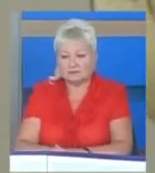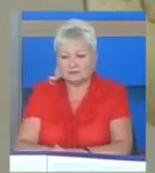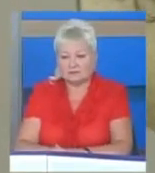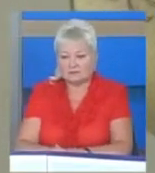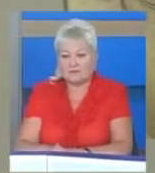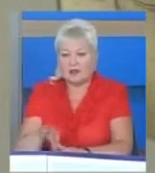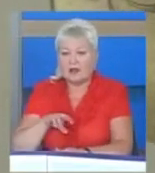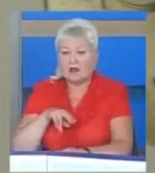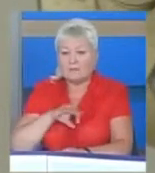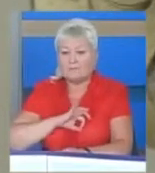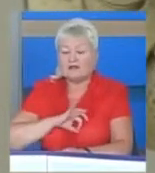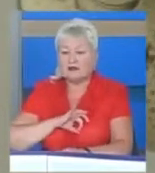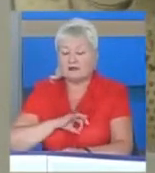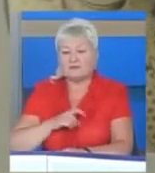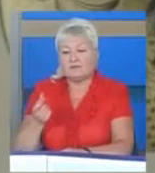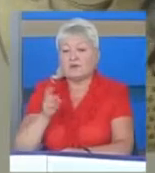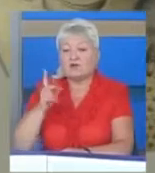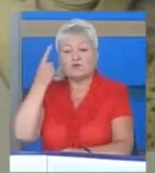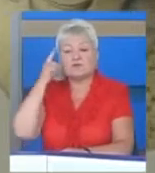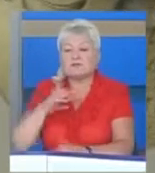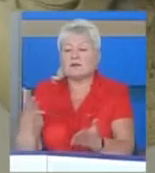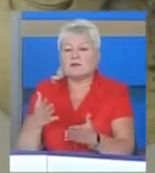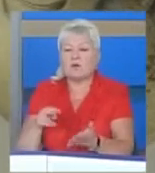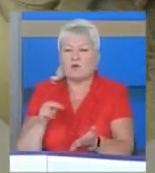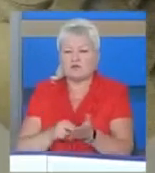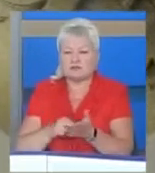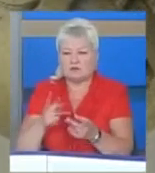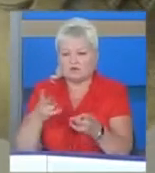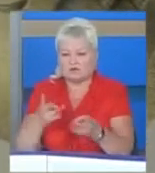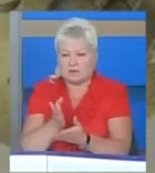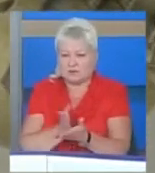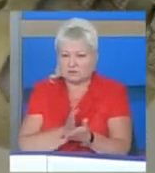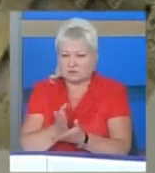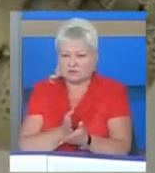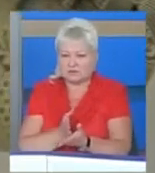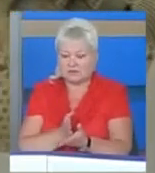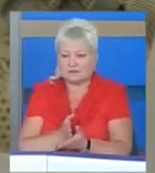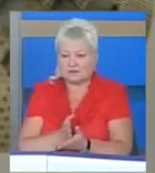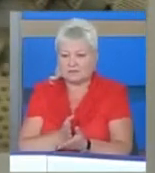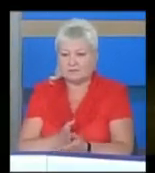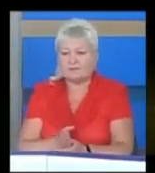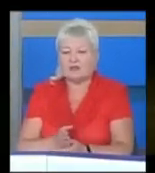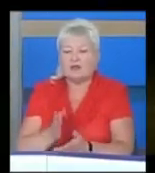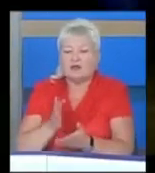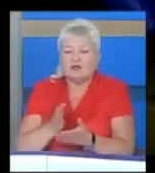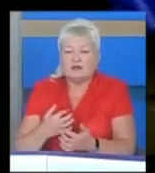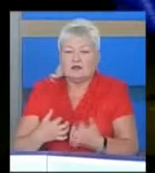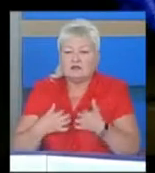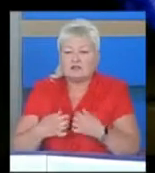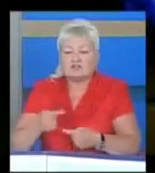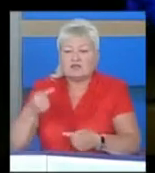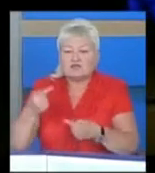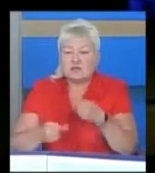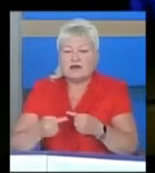Медаль. Мало хто знає, якою ціною її треба заслужити. Нещадні суперники, жорстока